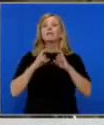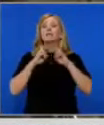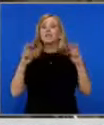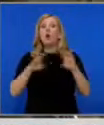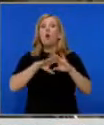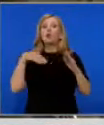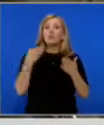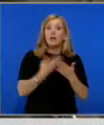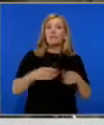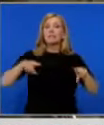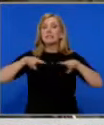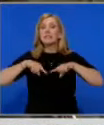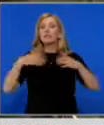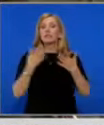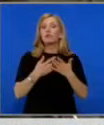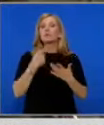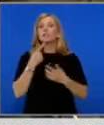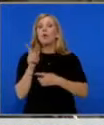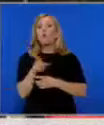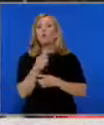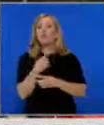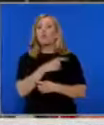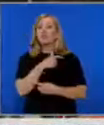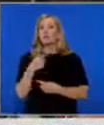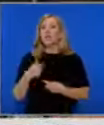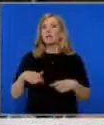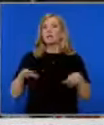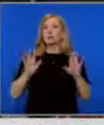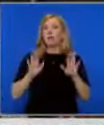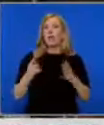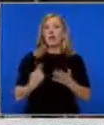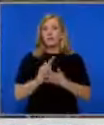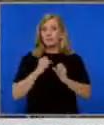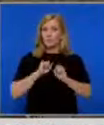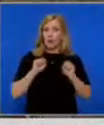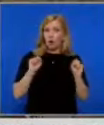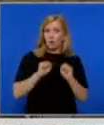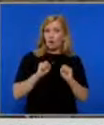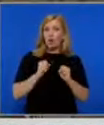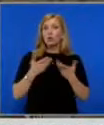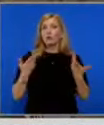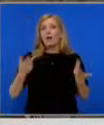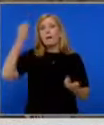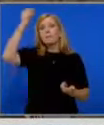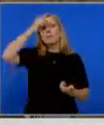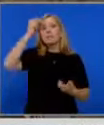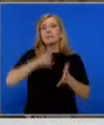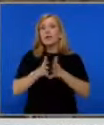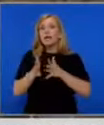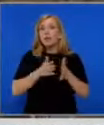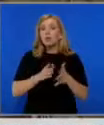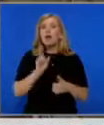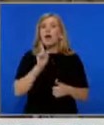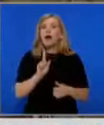суд и затвор за управляващи национални предатели. Единственото нещо, от което се страхуват, това е българския народ. А